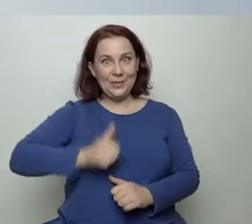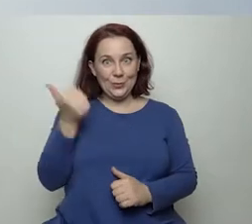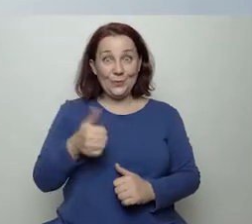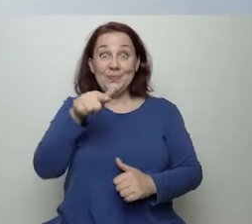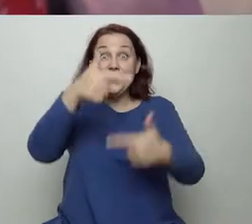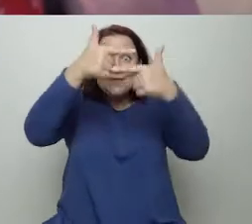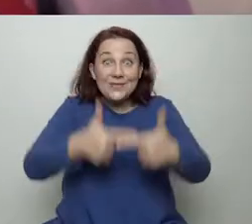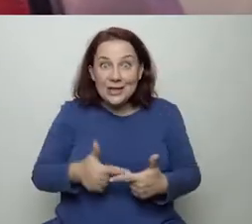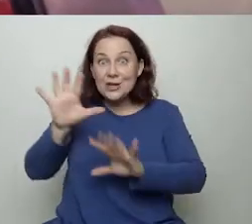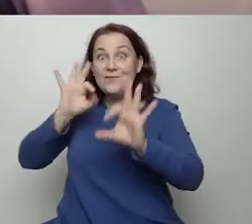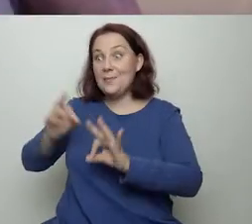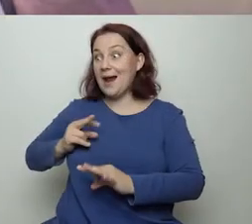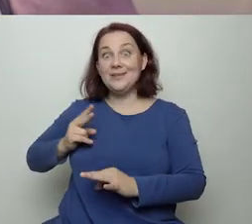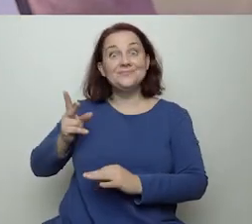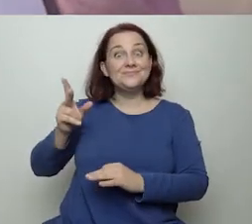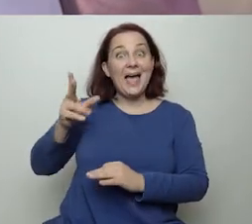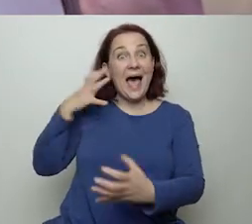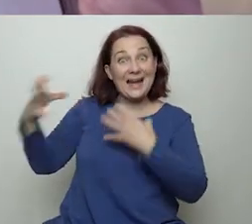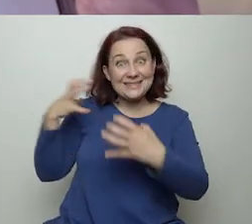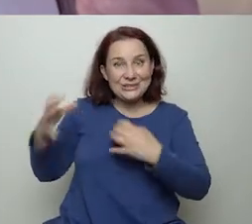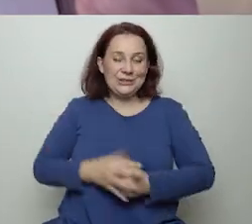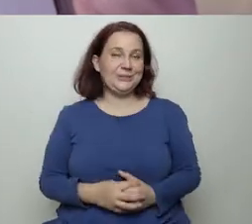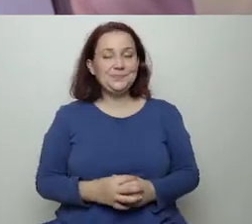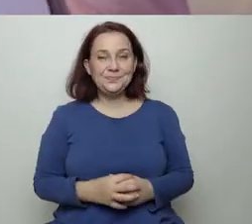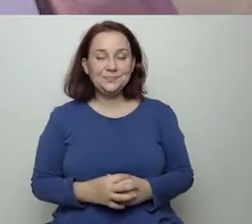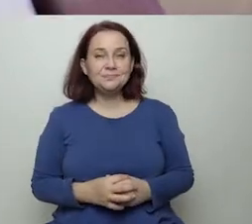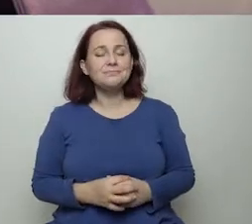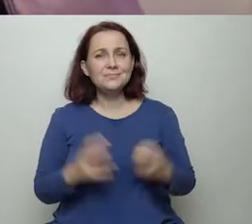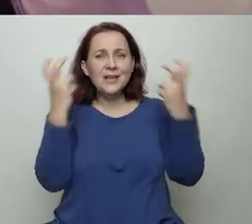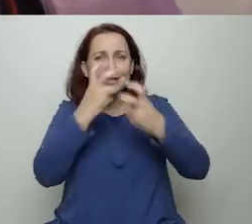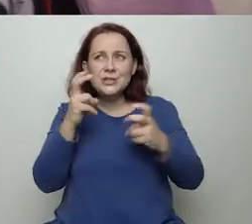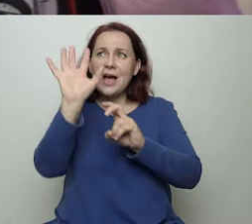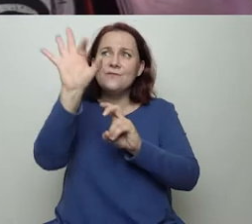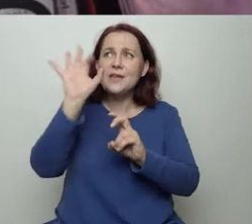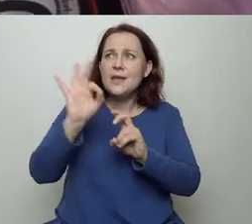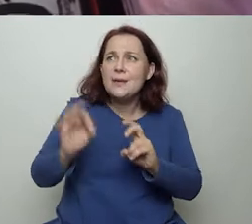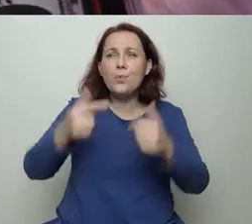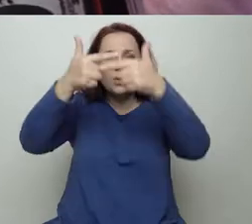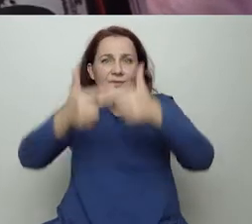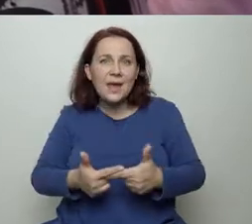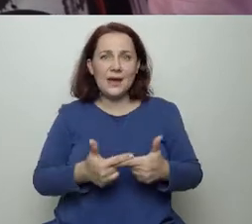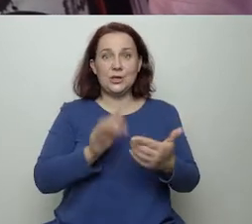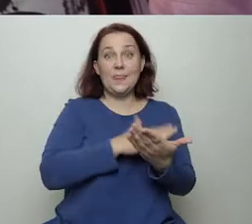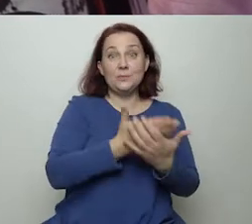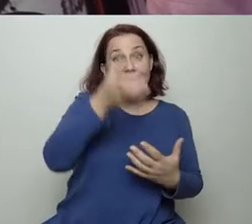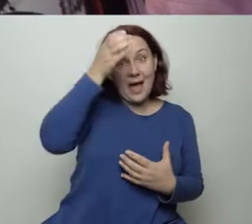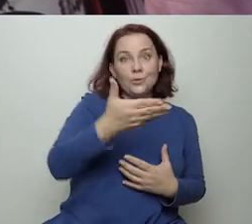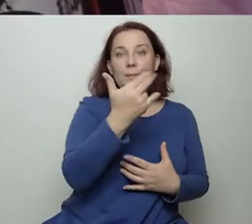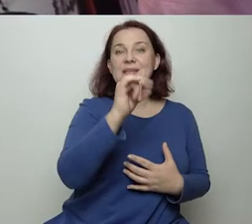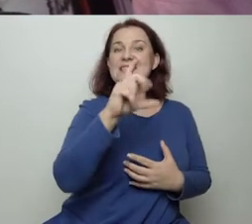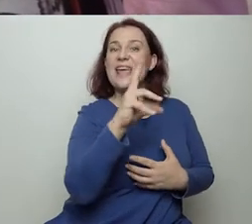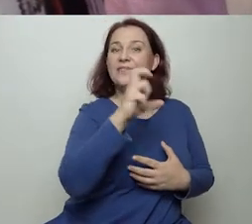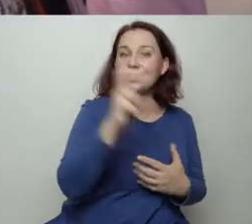artyści. No jest to taka bardzo ciekawa antologia, czy taki autorski wybór od Mickiewicza po